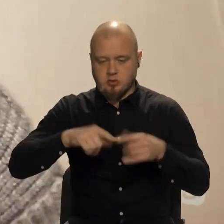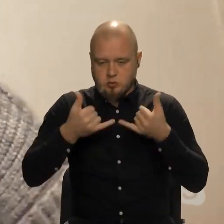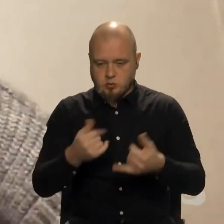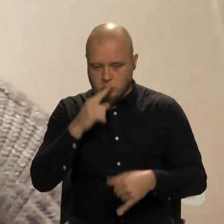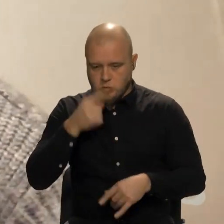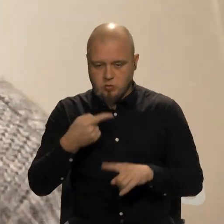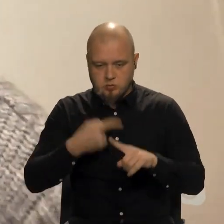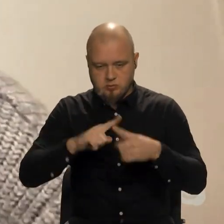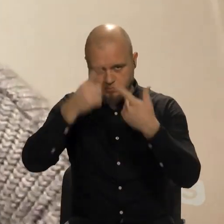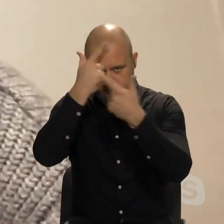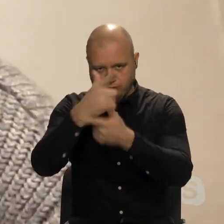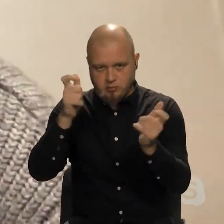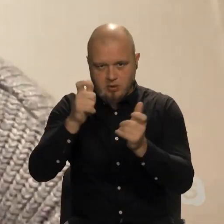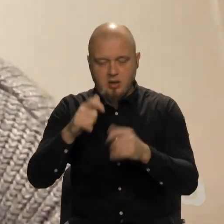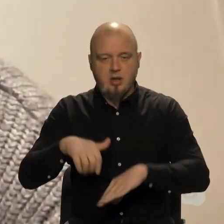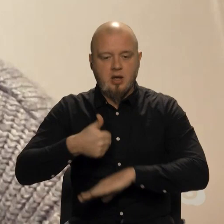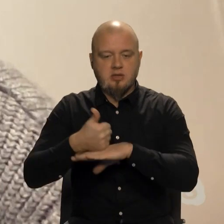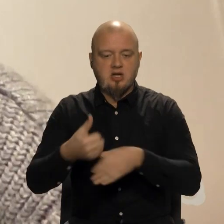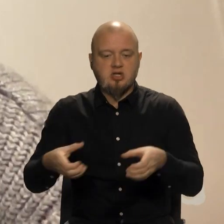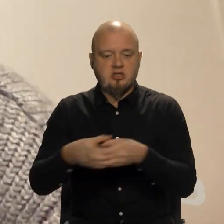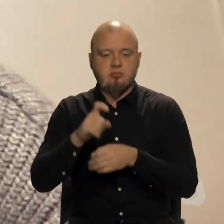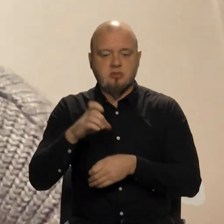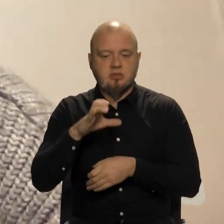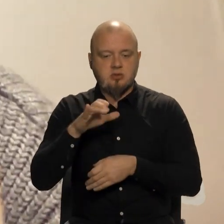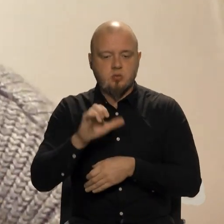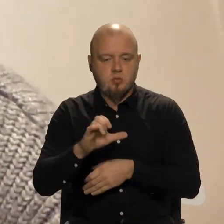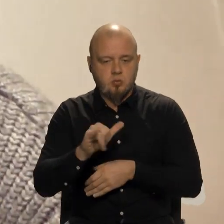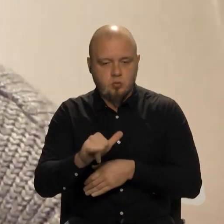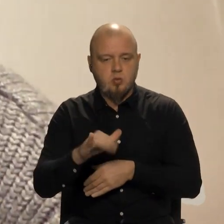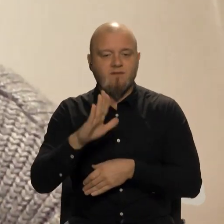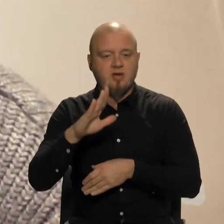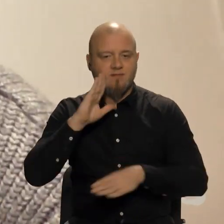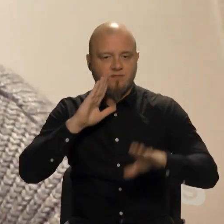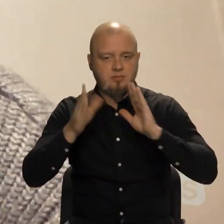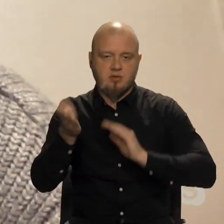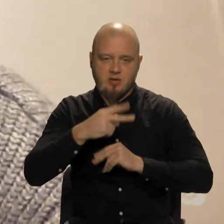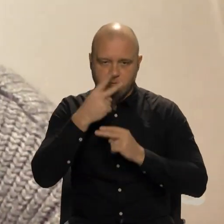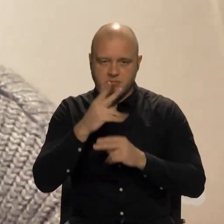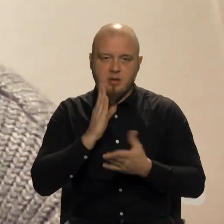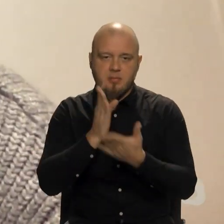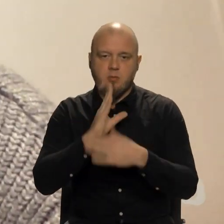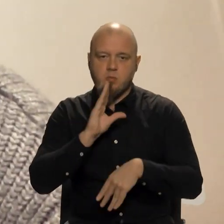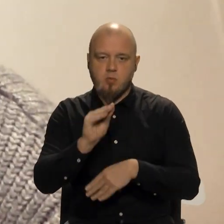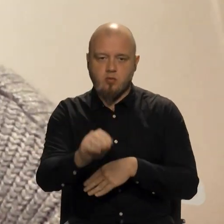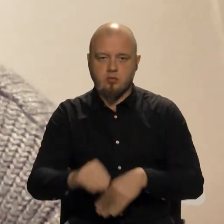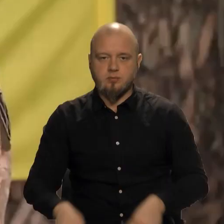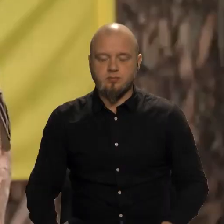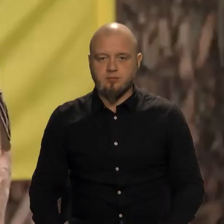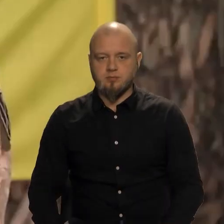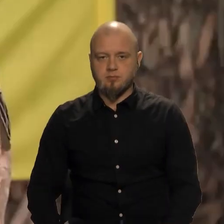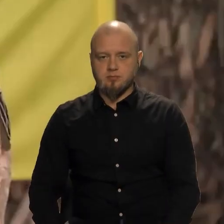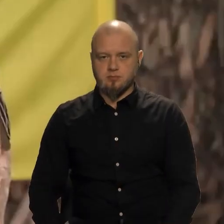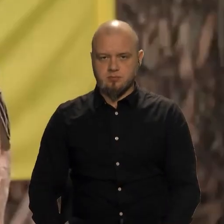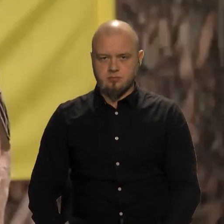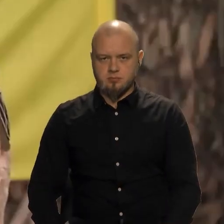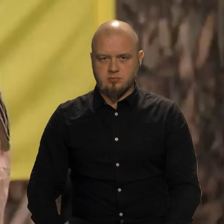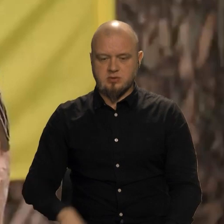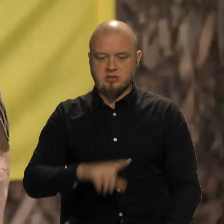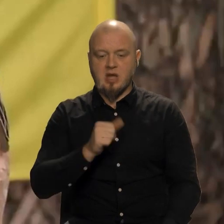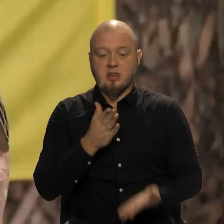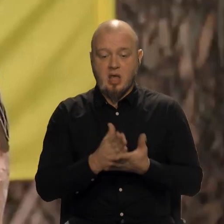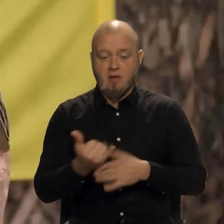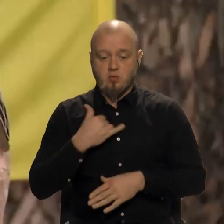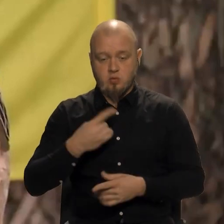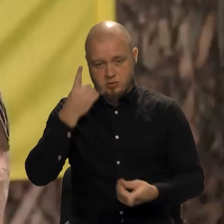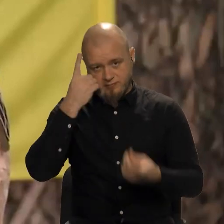Про це повідомляє Генеральний штаб ЗСУ у Фейсбук. Давайте подивимось пряму мову. За наявною